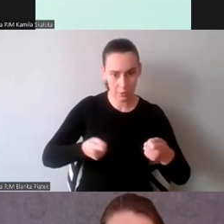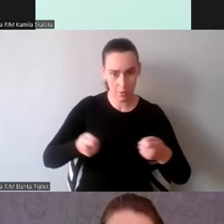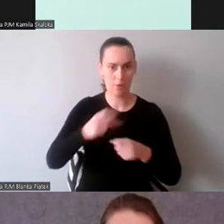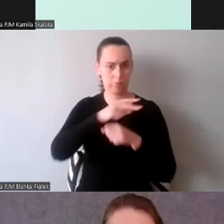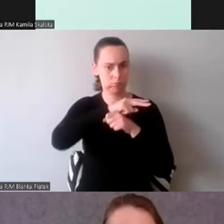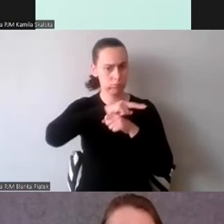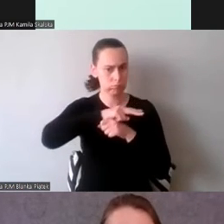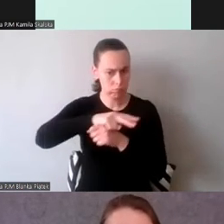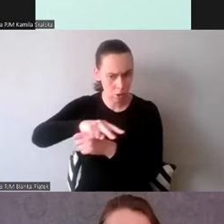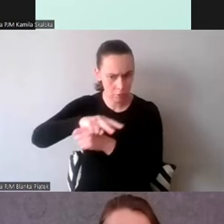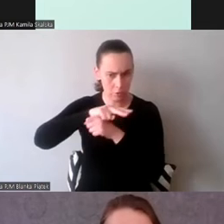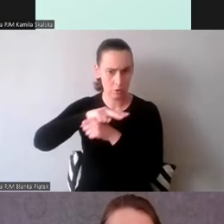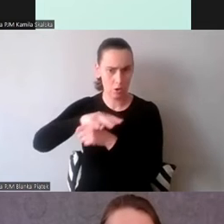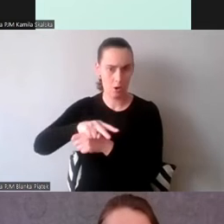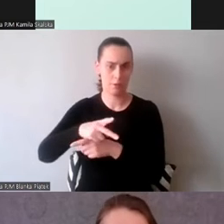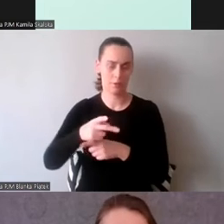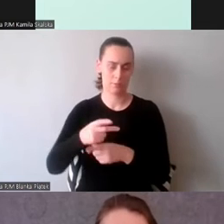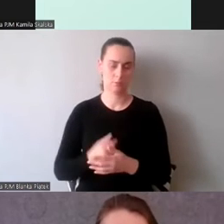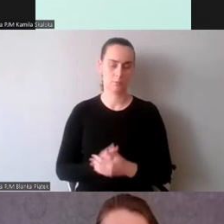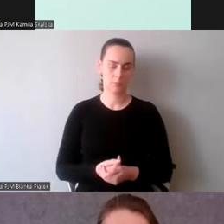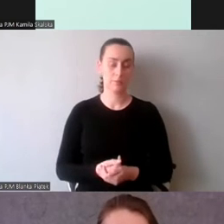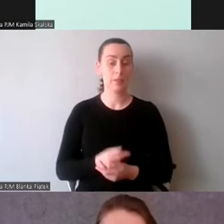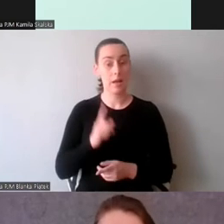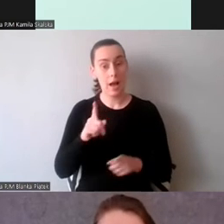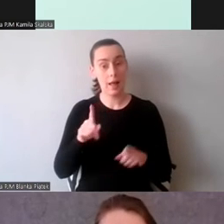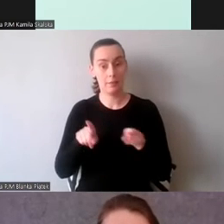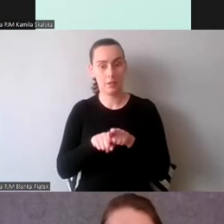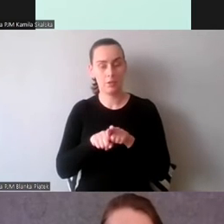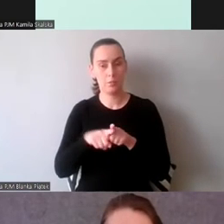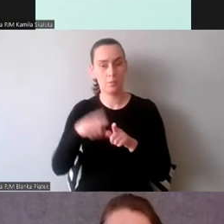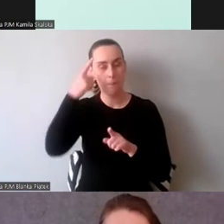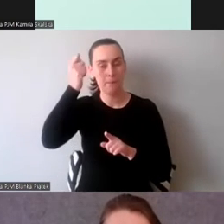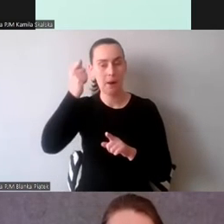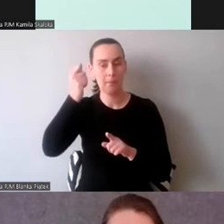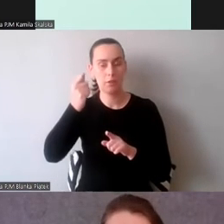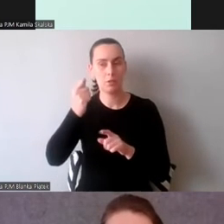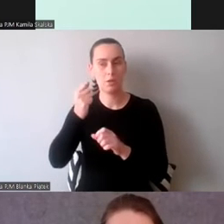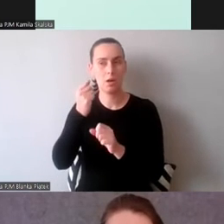Ale również pamięć robocza służy temu, by rozwiązywać problemy.